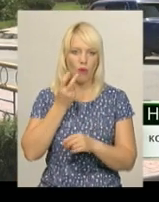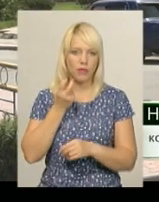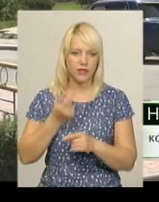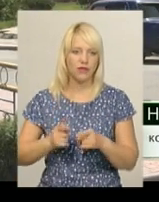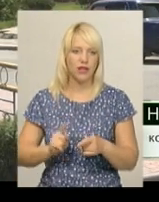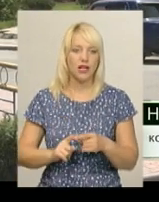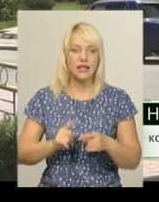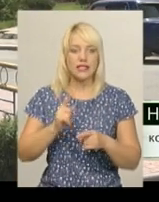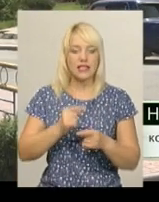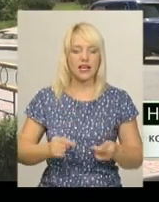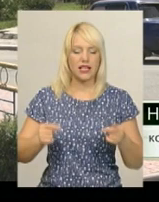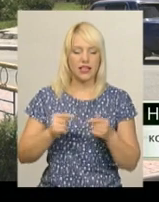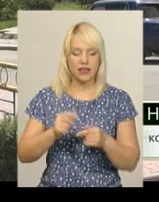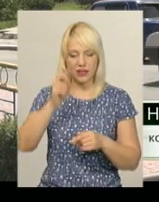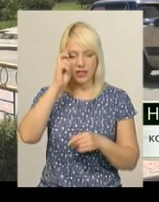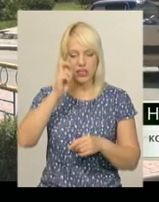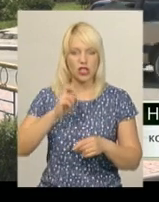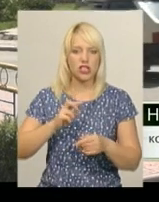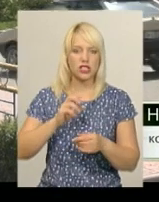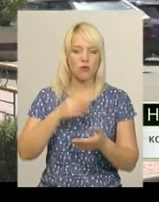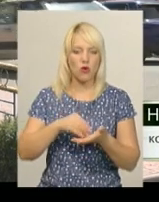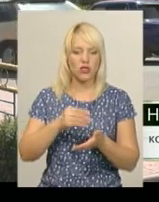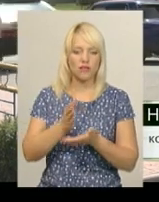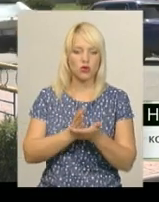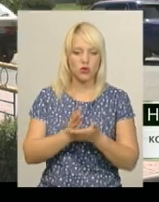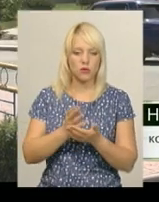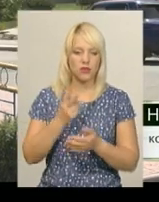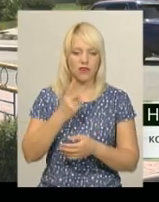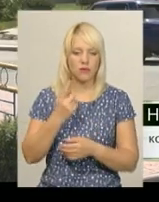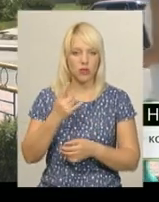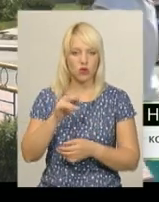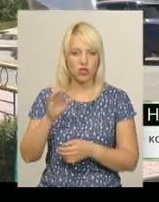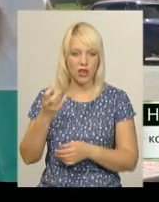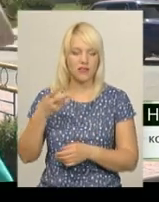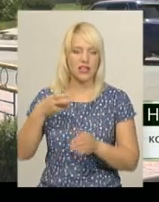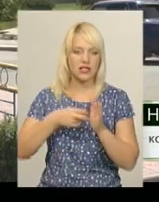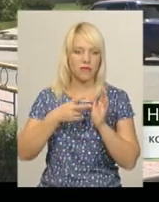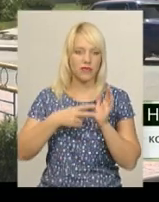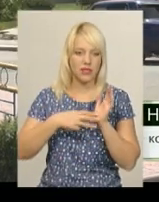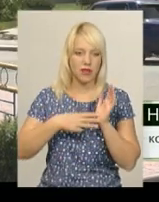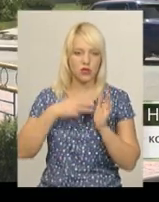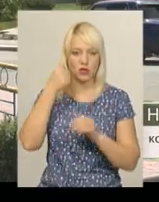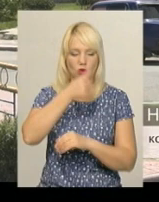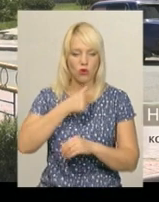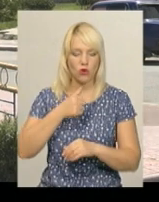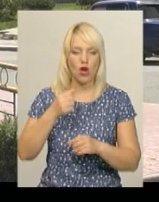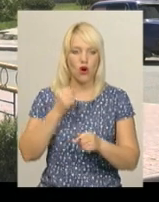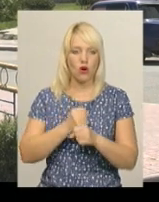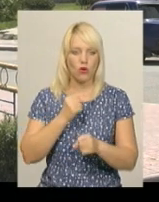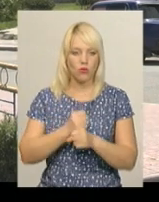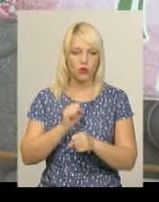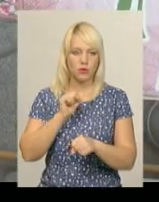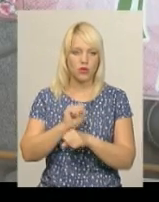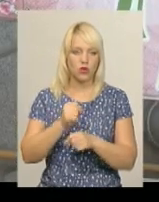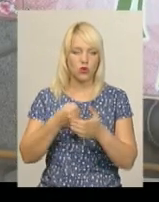управління Держпродспоживслужби у Хмельницькій області, від 21 червня 2018 року роботу кафебару призупинено до 6